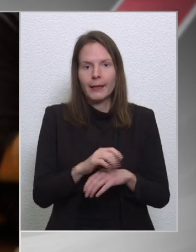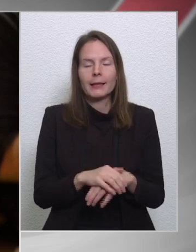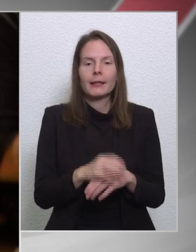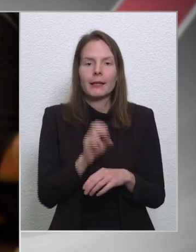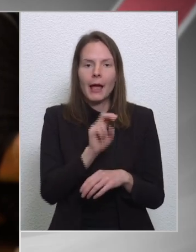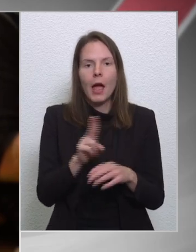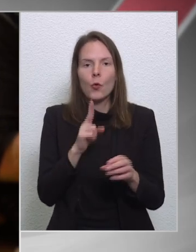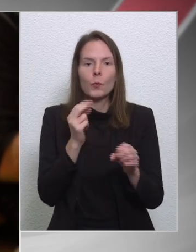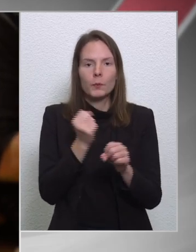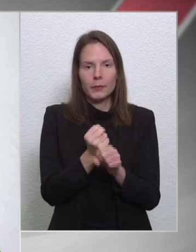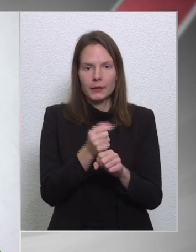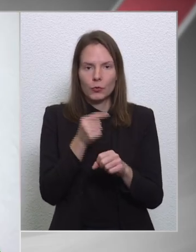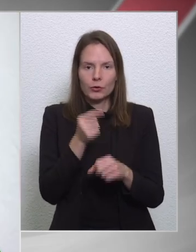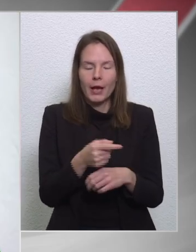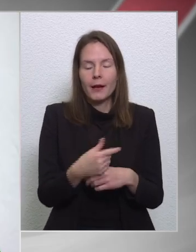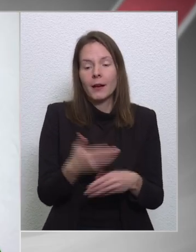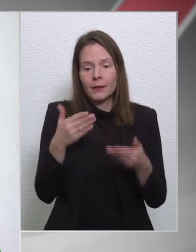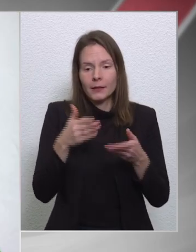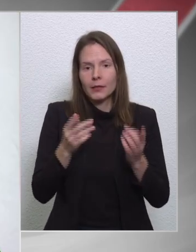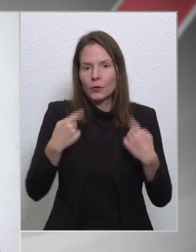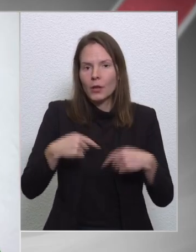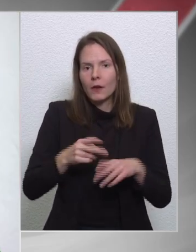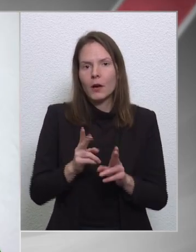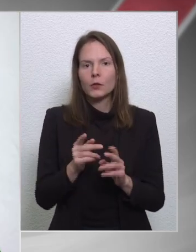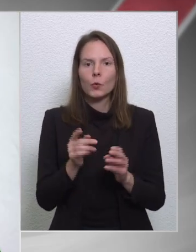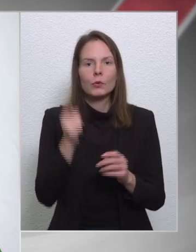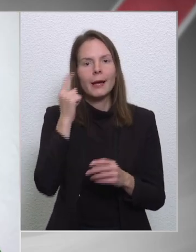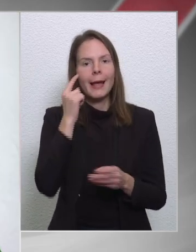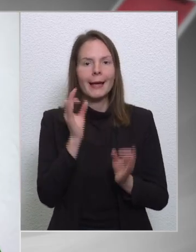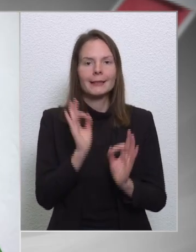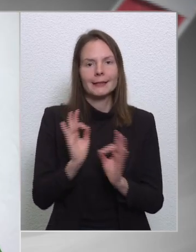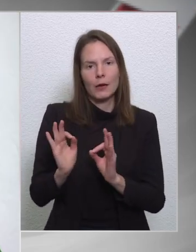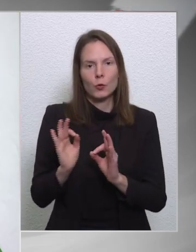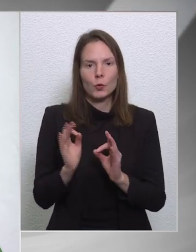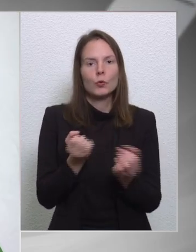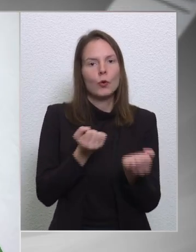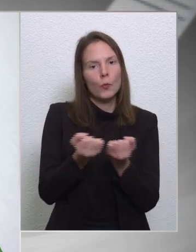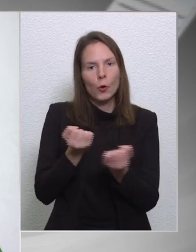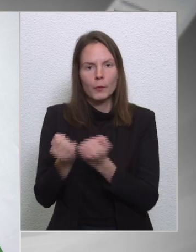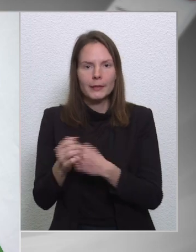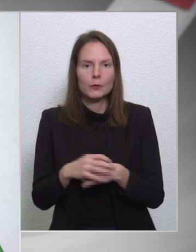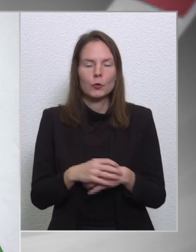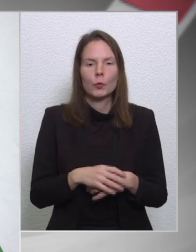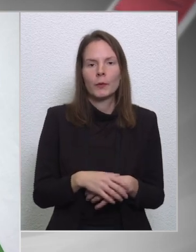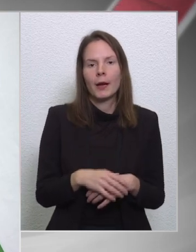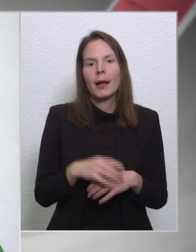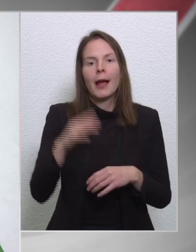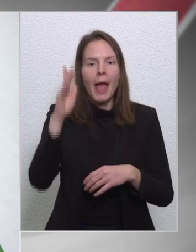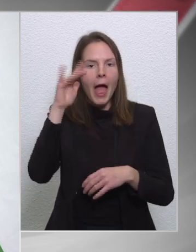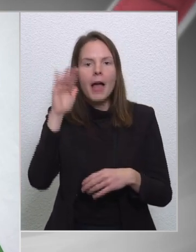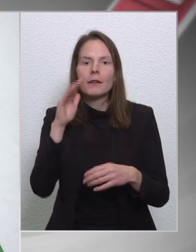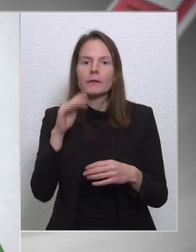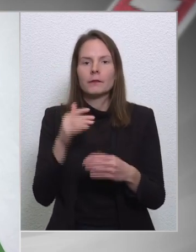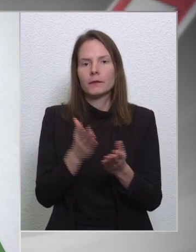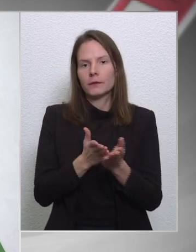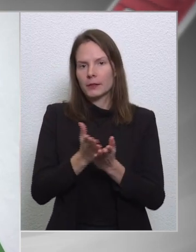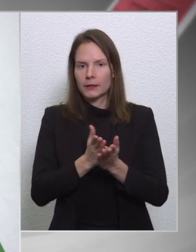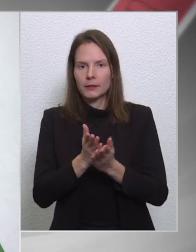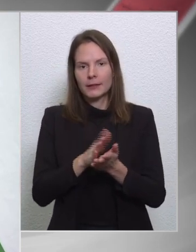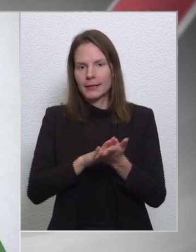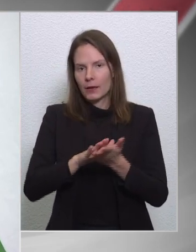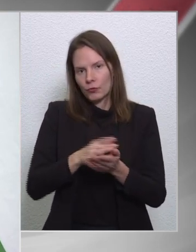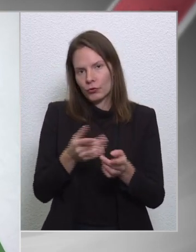Bizottsággal, nyitottak vagyunk az észszerű kompromisszumokra, és az észszerűség határa nyilvánvalóan-valóan az elszerűség környéken húzódik,